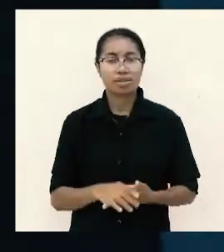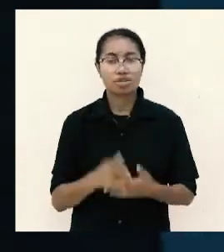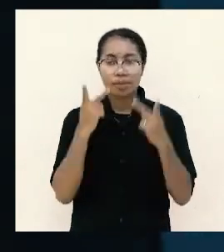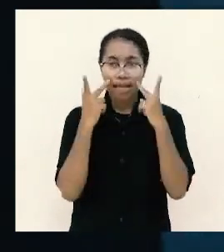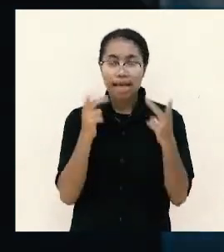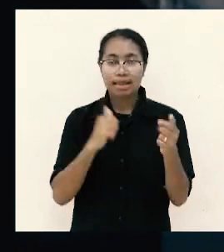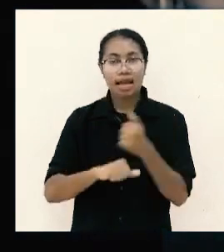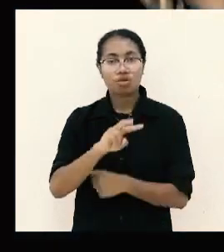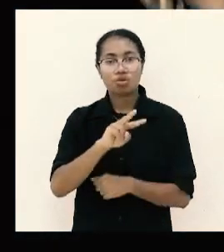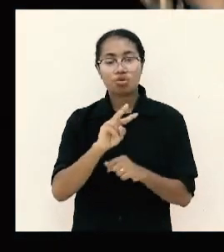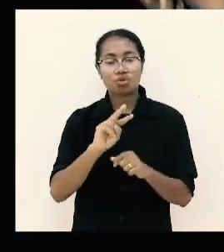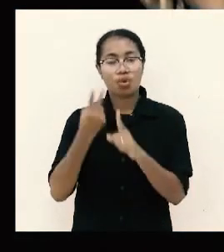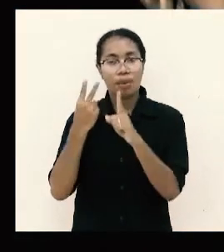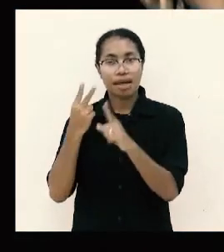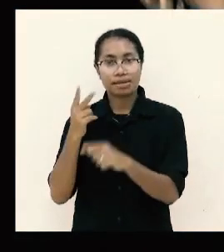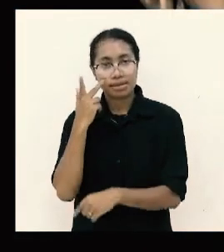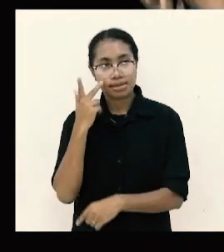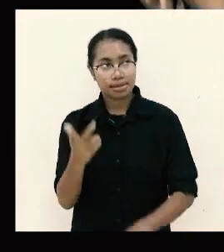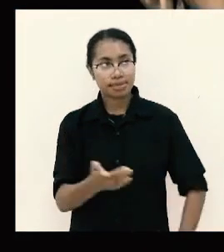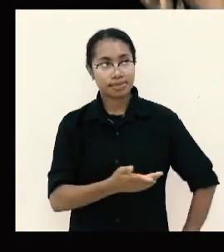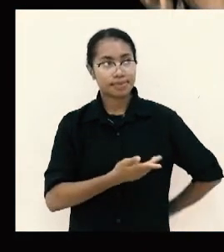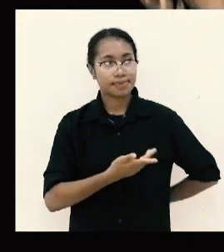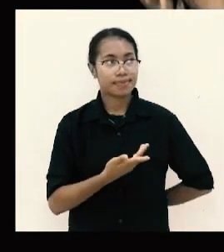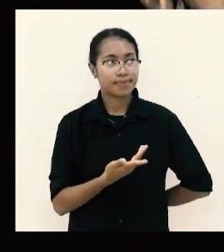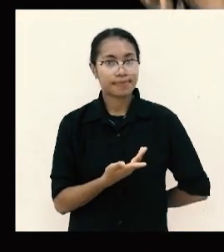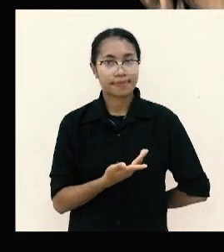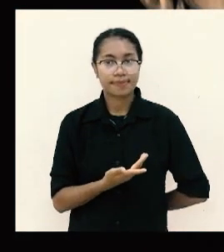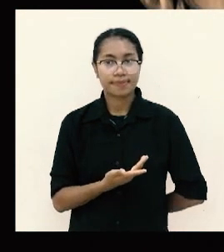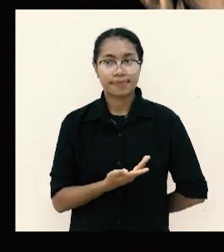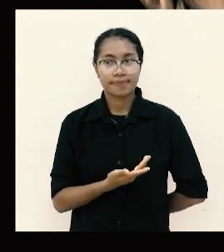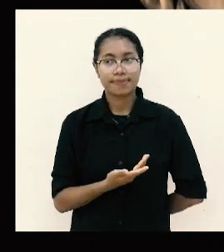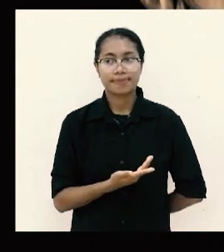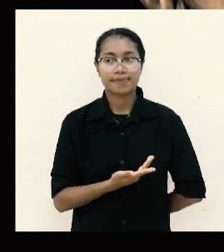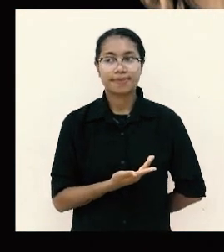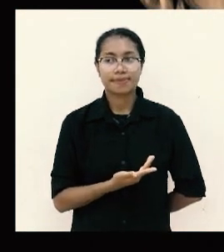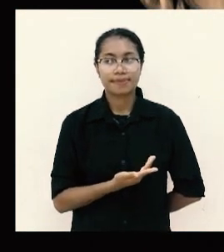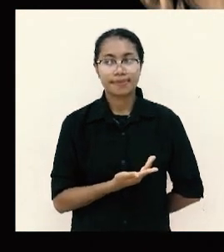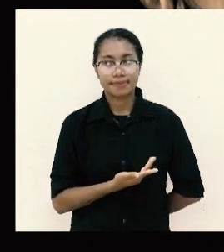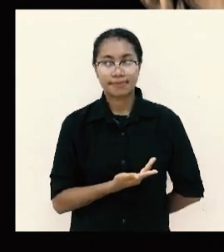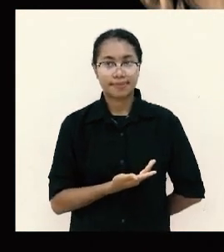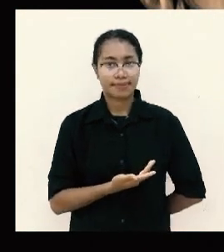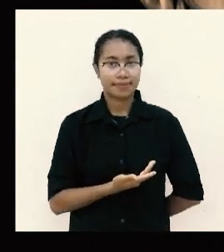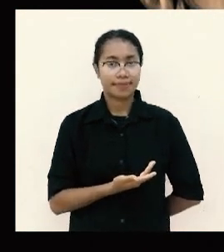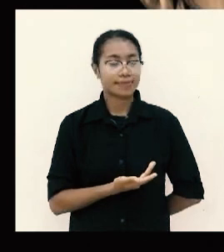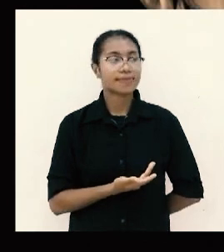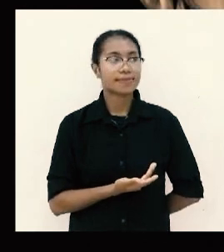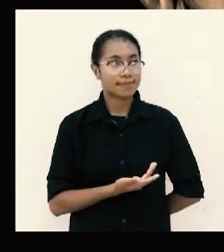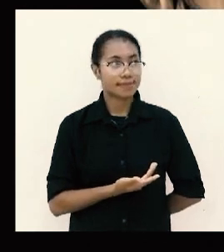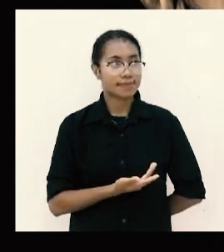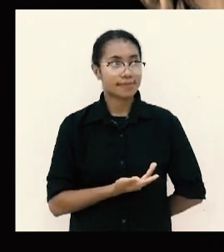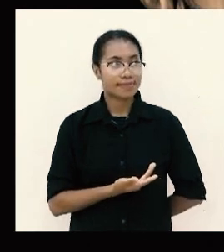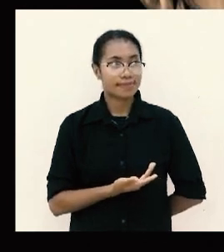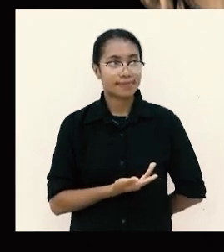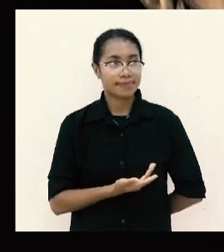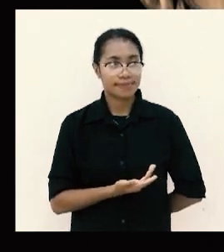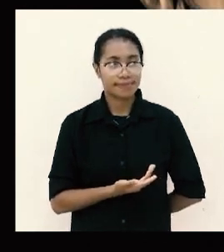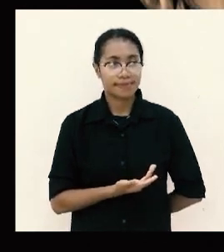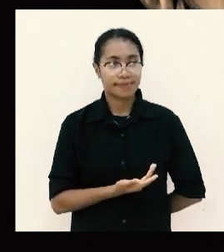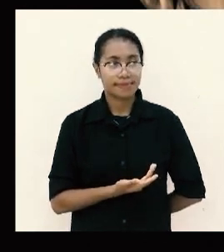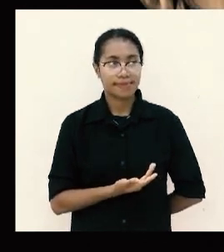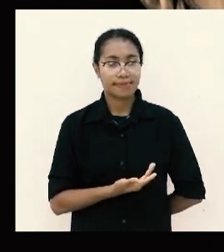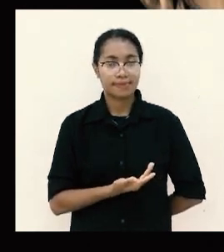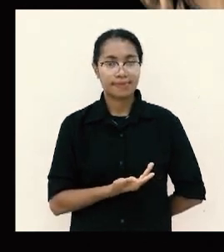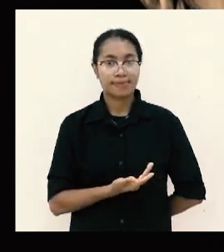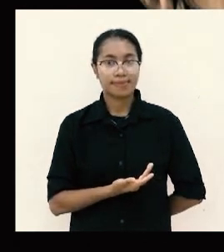aku tahu apa itu kekurangan aku tahu apa itu kelimpahan dalam segala